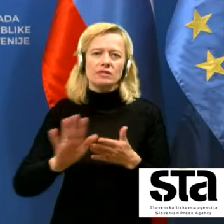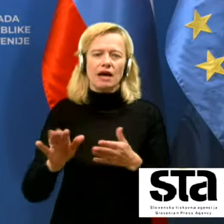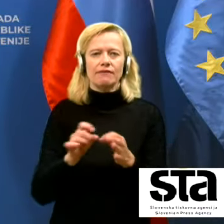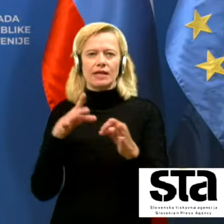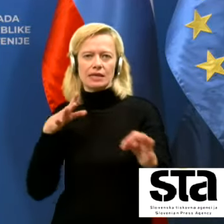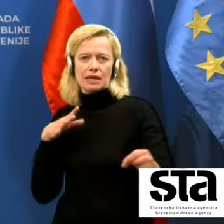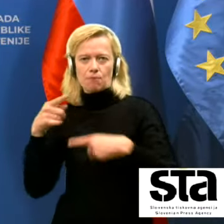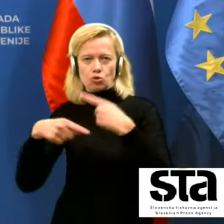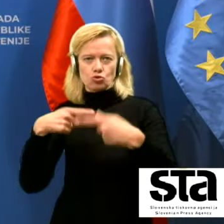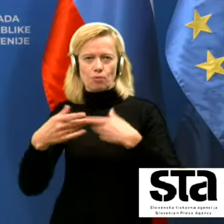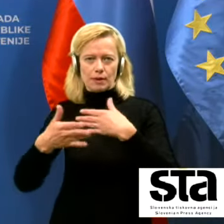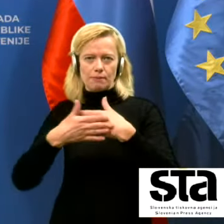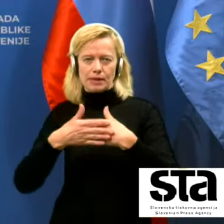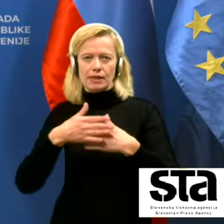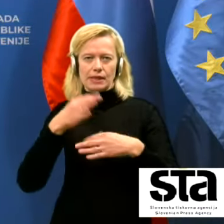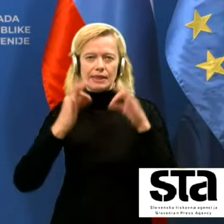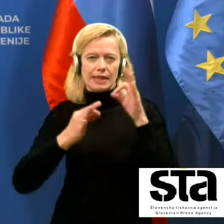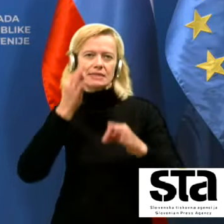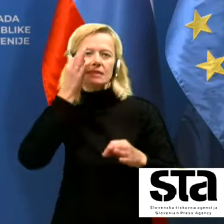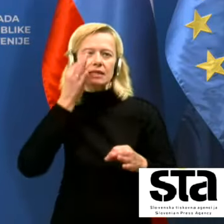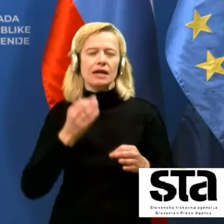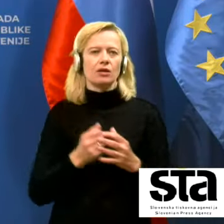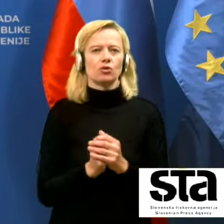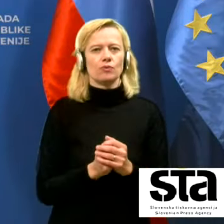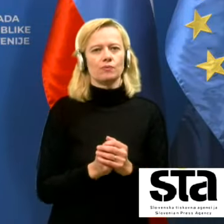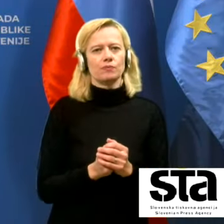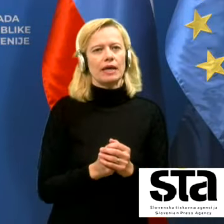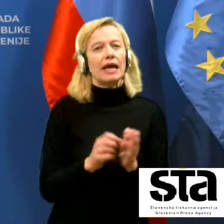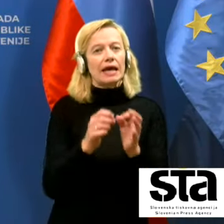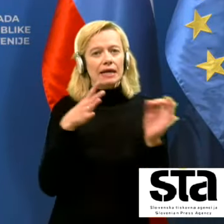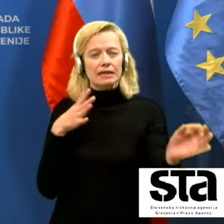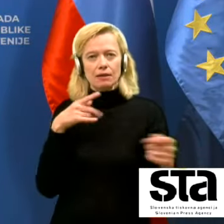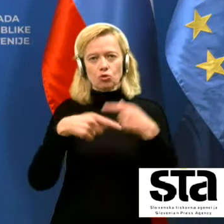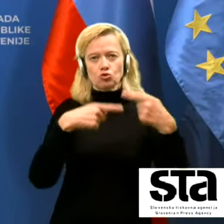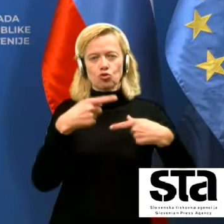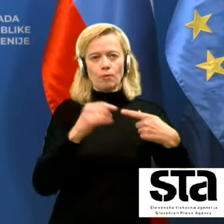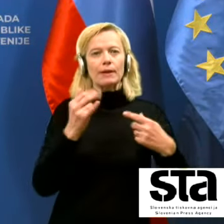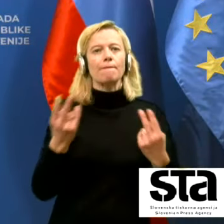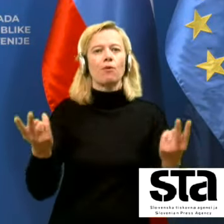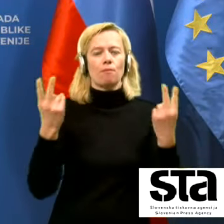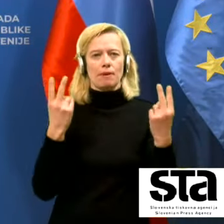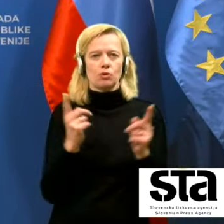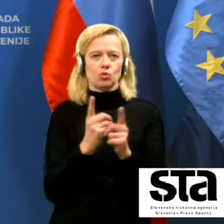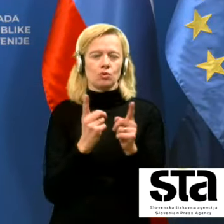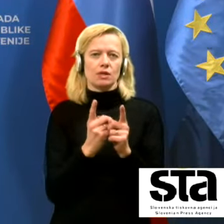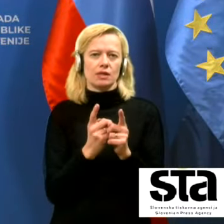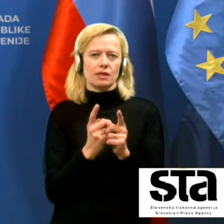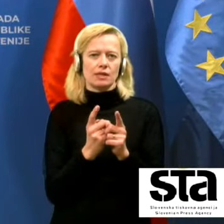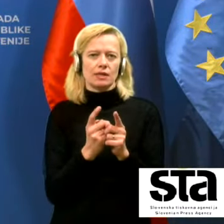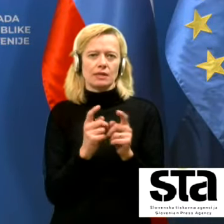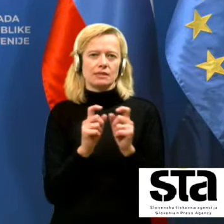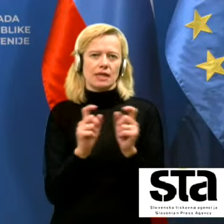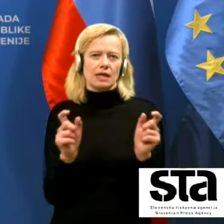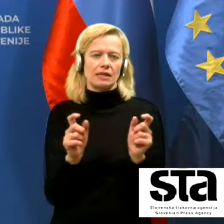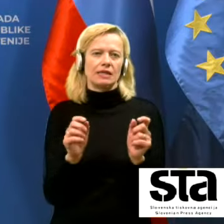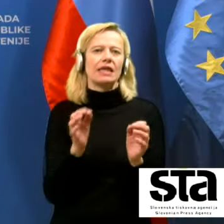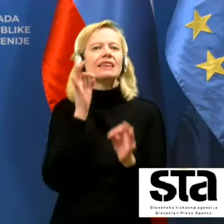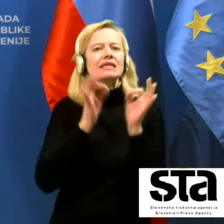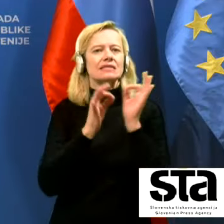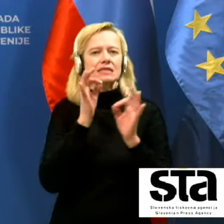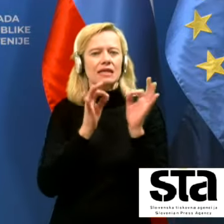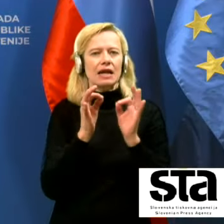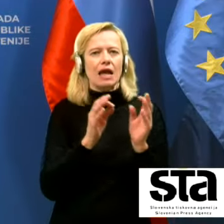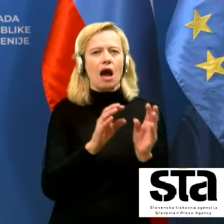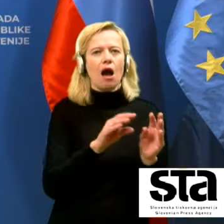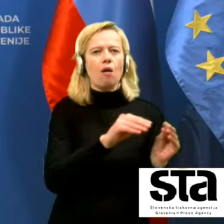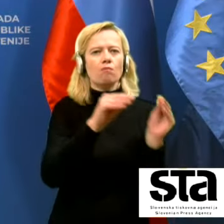testiranju. In tudi seveda hiter postopek je pomemben tudi iz naslova testiranja strani mobilnih